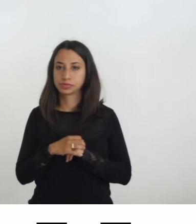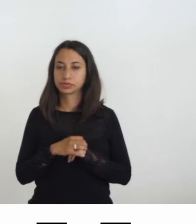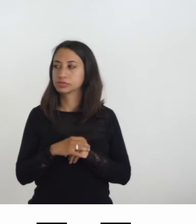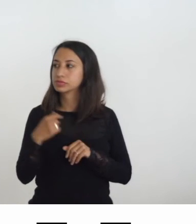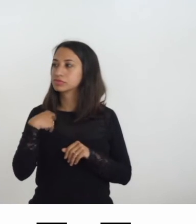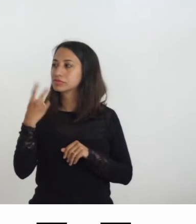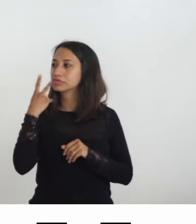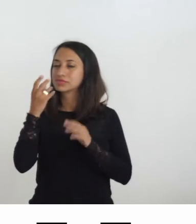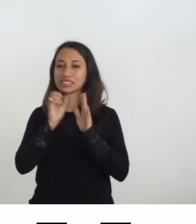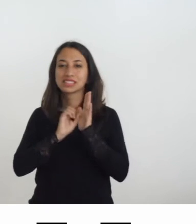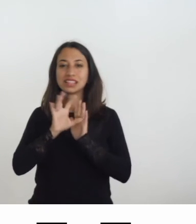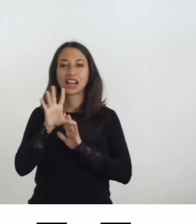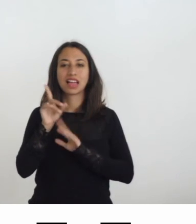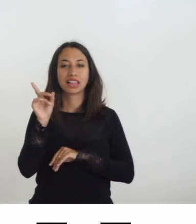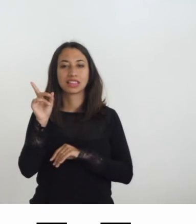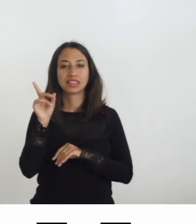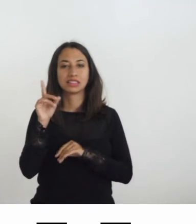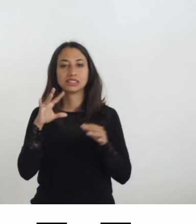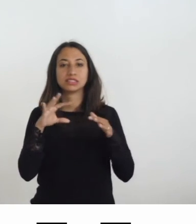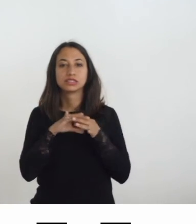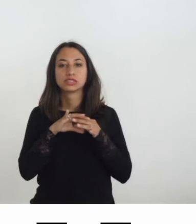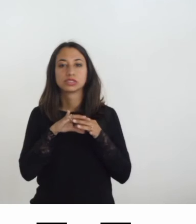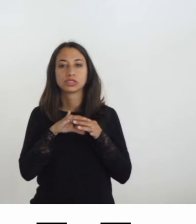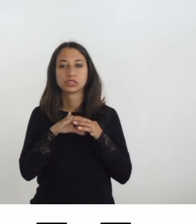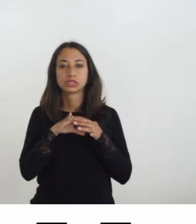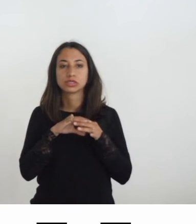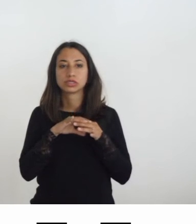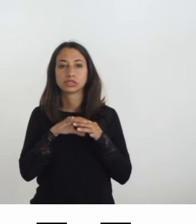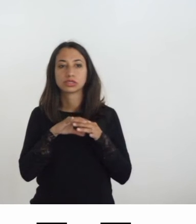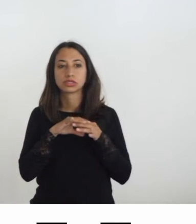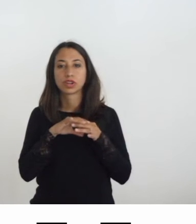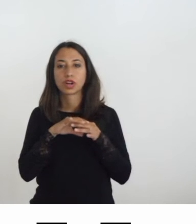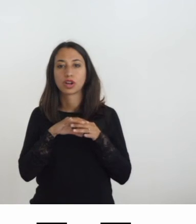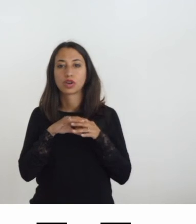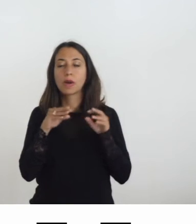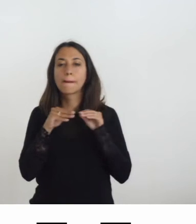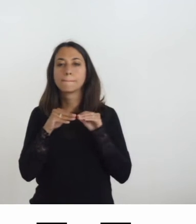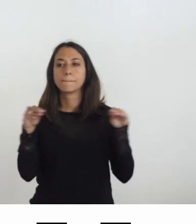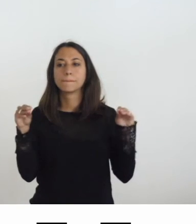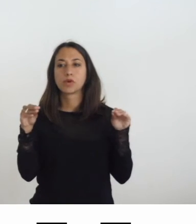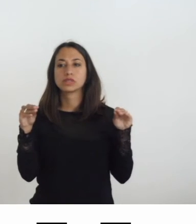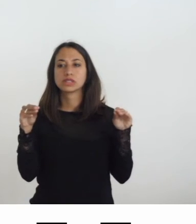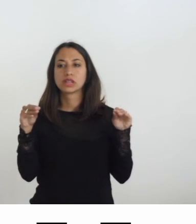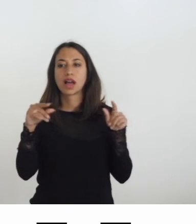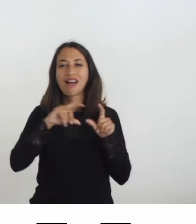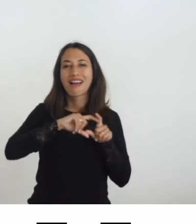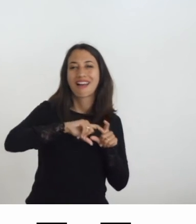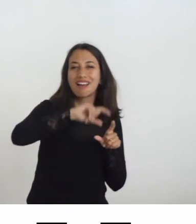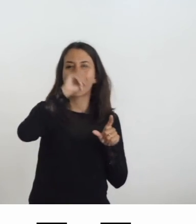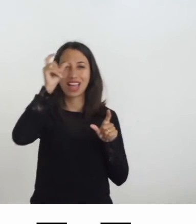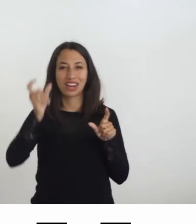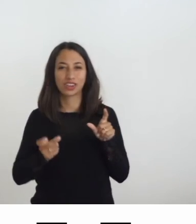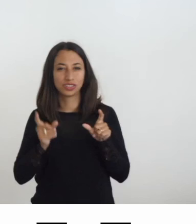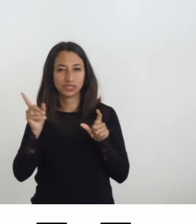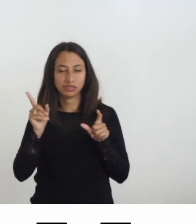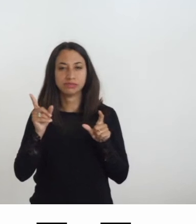slide che aveva riguardo la trasposizione del museo dell'arco che c'era appunto la